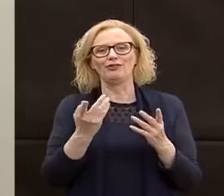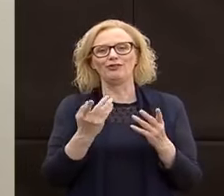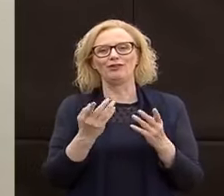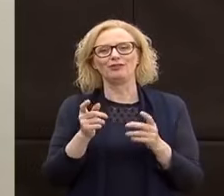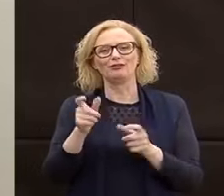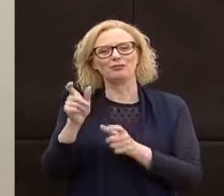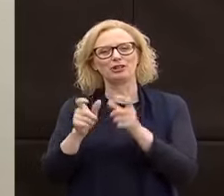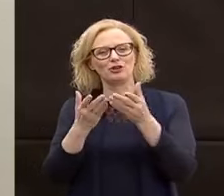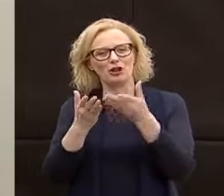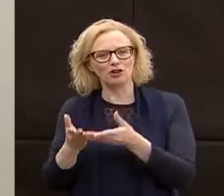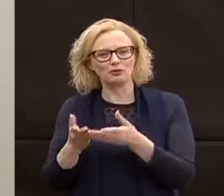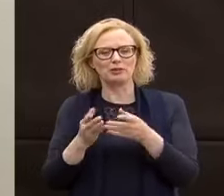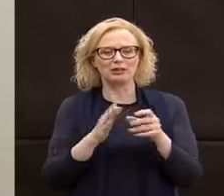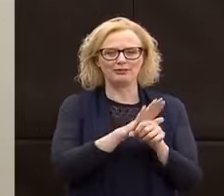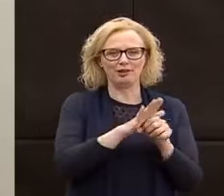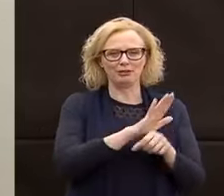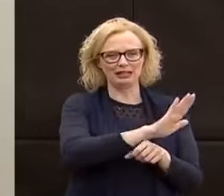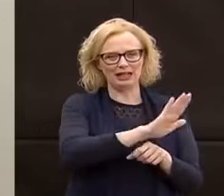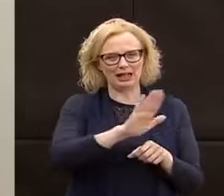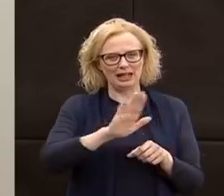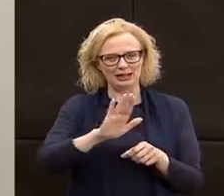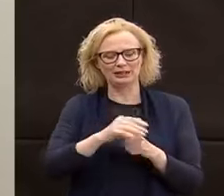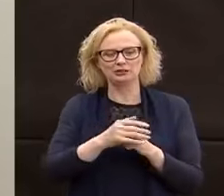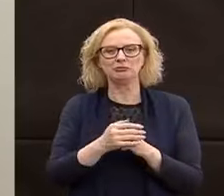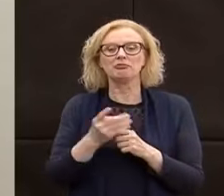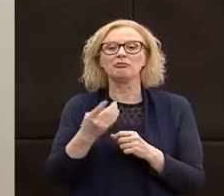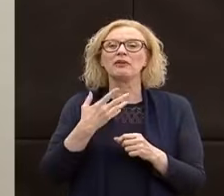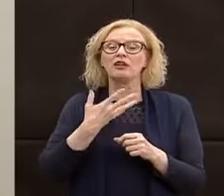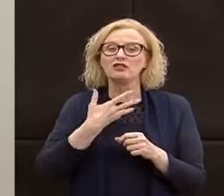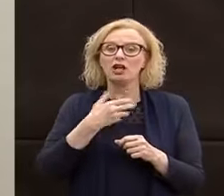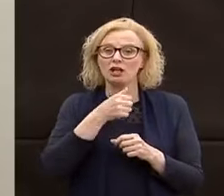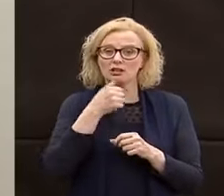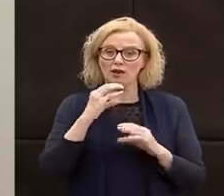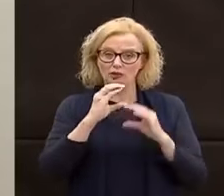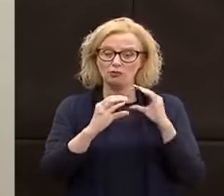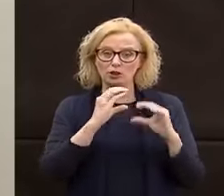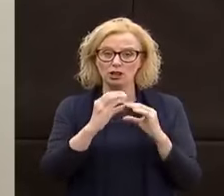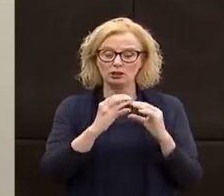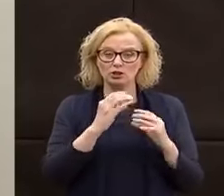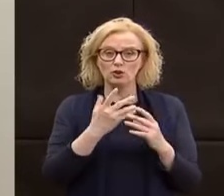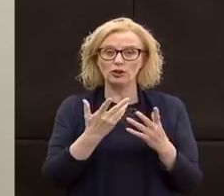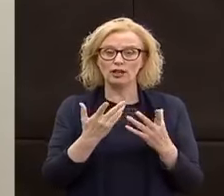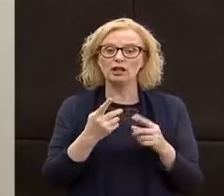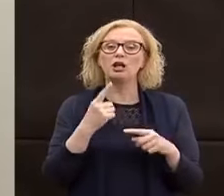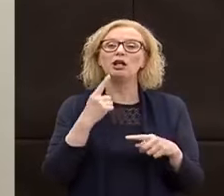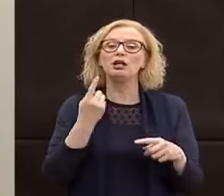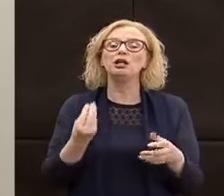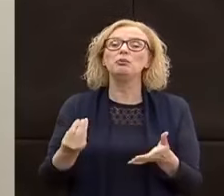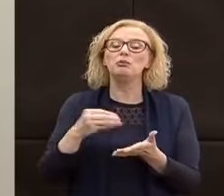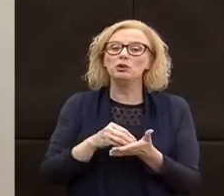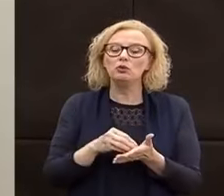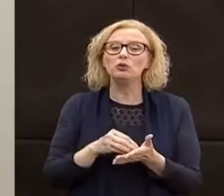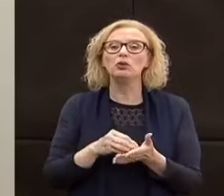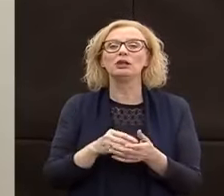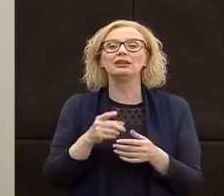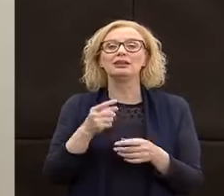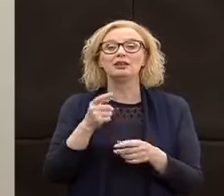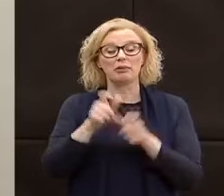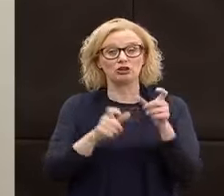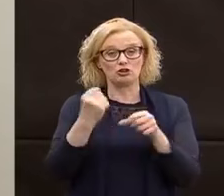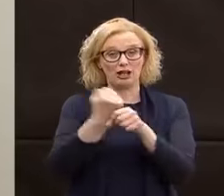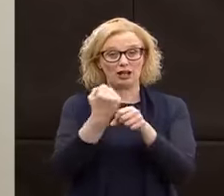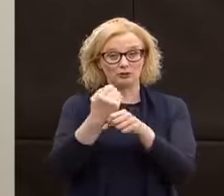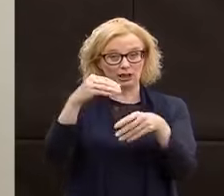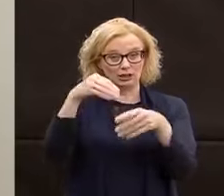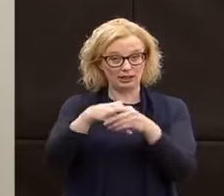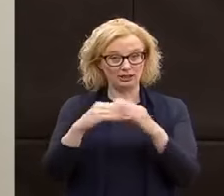ospiti, immagino che ci sia anche una grande necessità di comunicare con loro, e dall'altra parte con chi lavora strenuamente